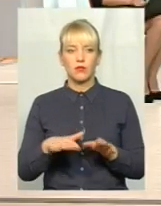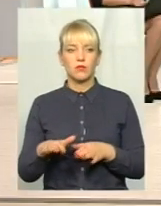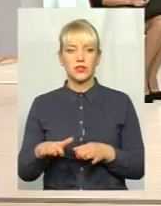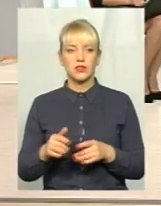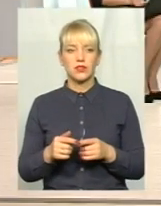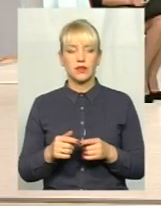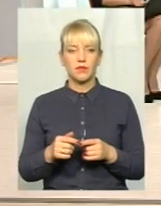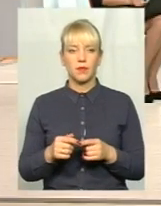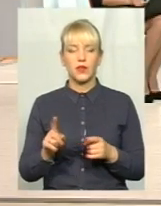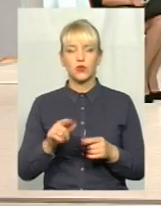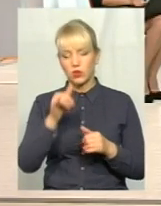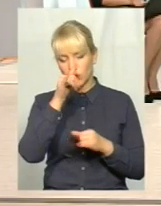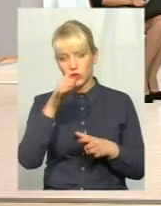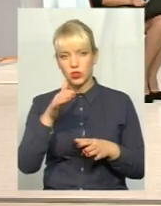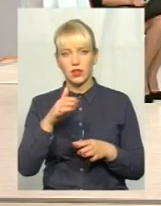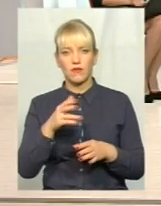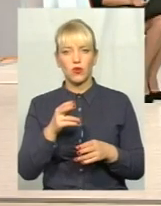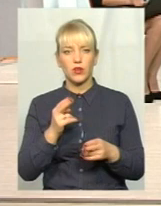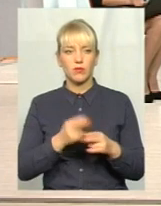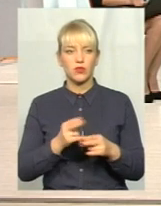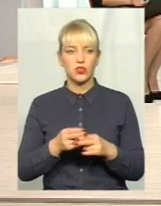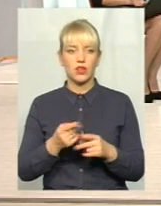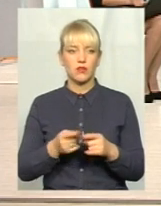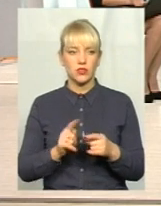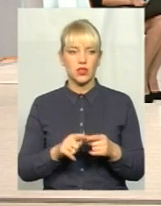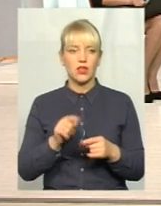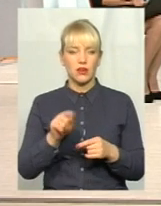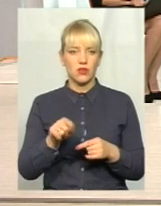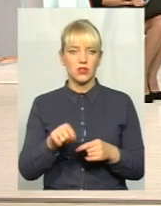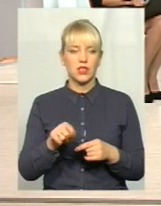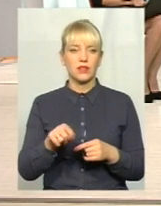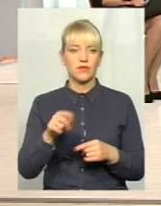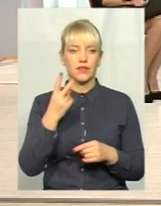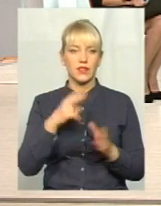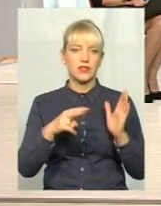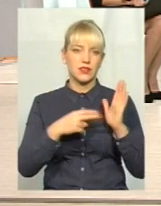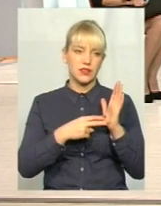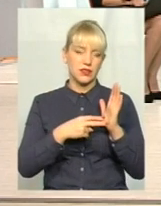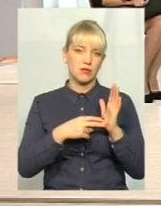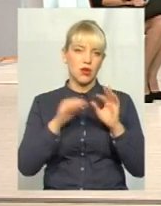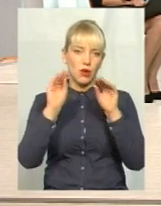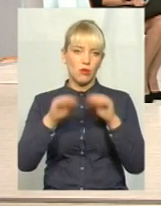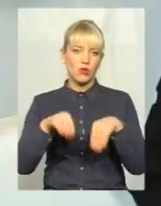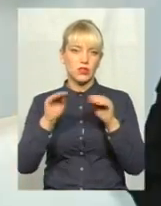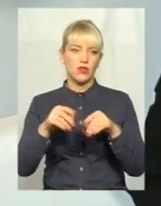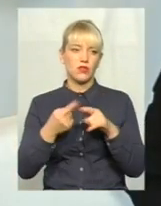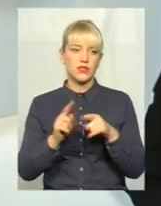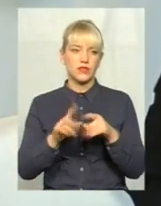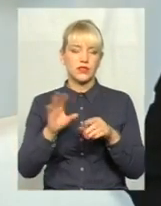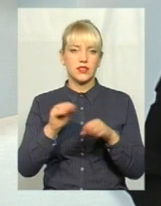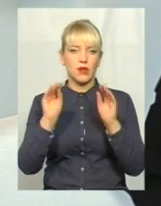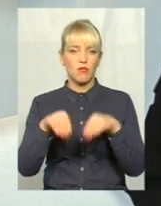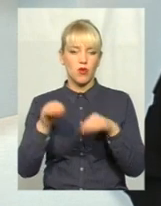що робить неможливий рух інших транспортних засобів. О, оце якраз ця цифра 27 постанов. Тобто всі ці постанови